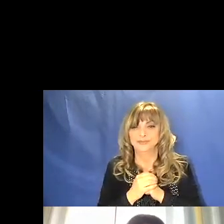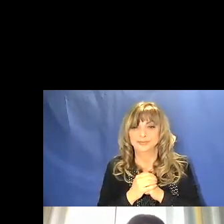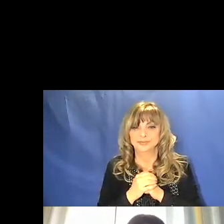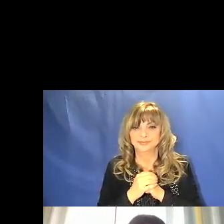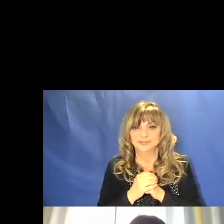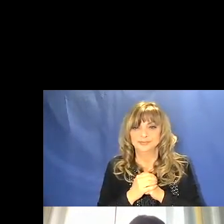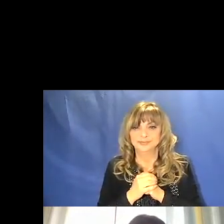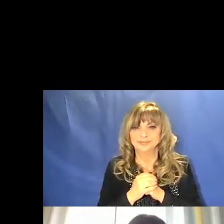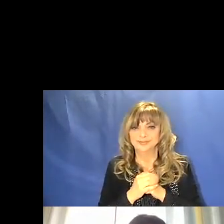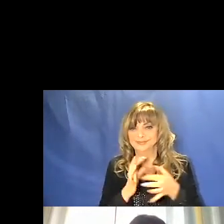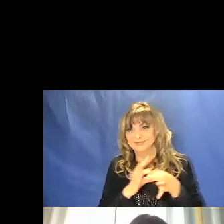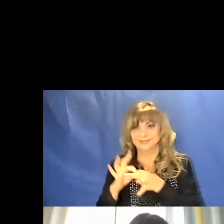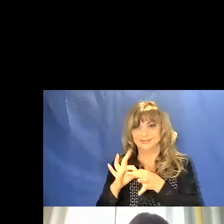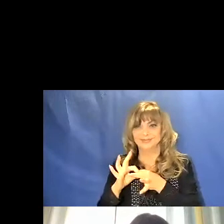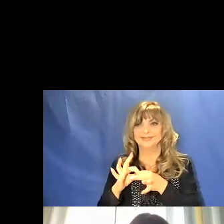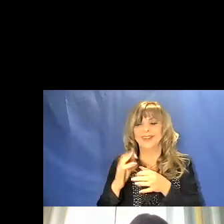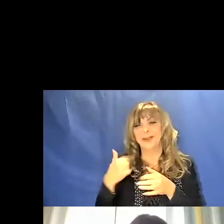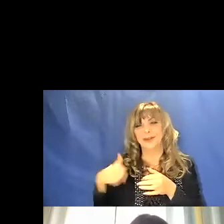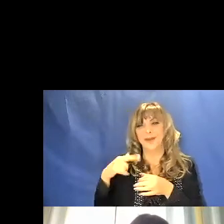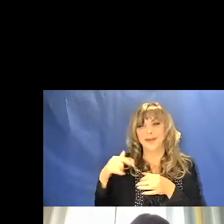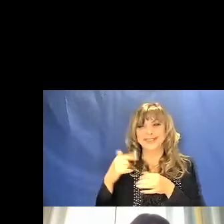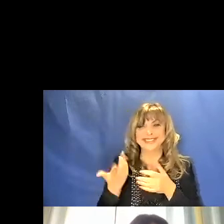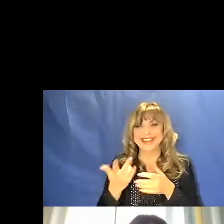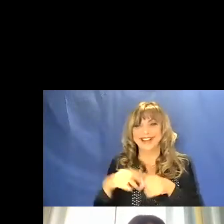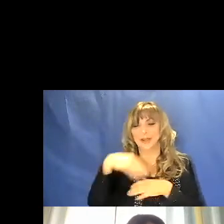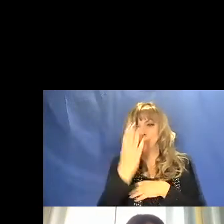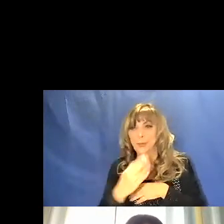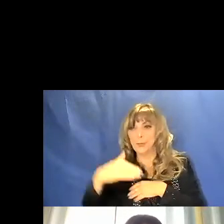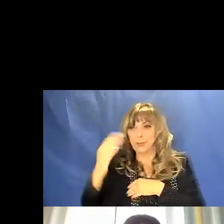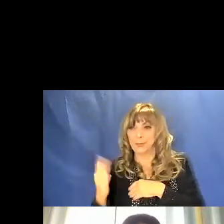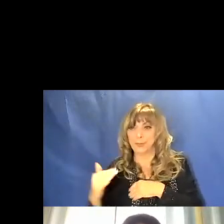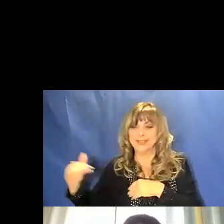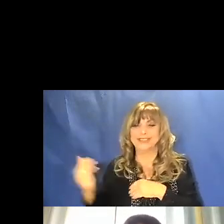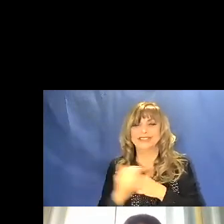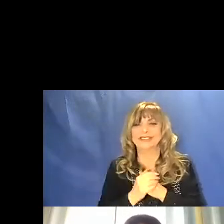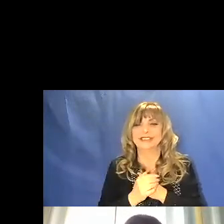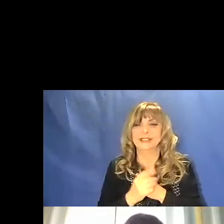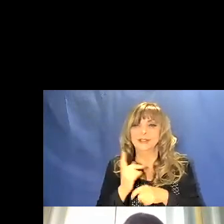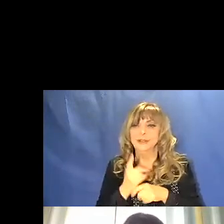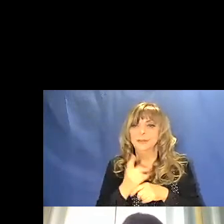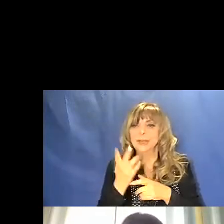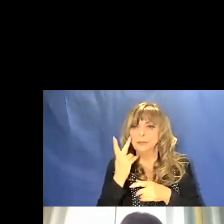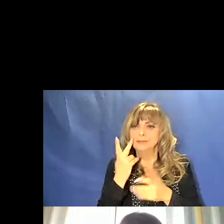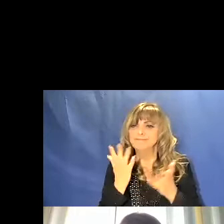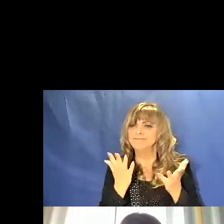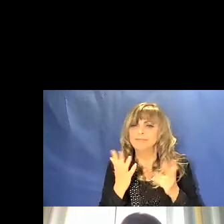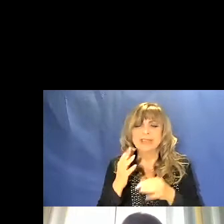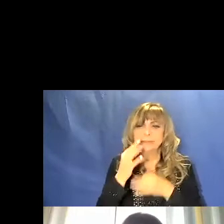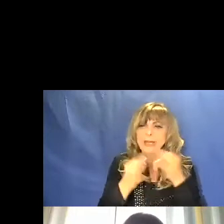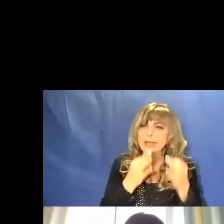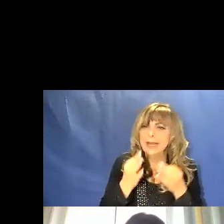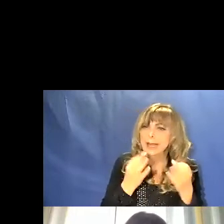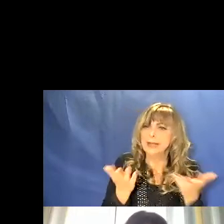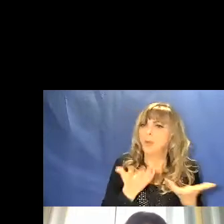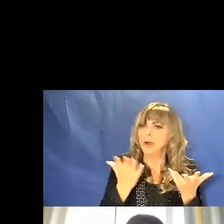Riprendiamo un attimino la nostra sinusoide perché dobbiamo definire un parametro, un parametro che ci